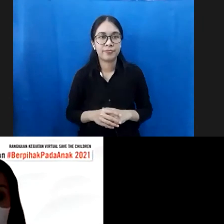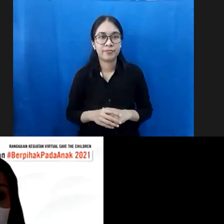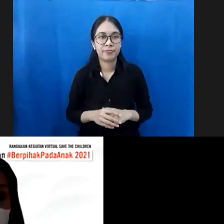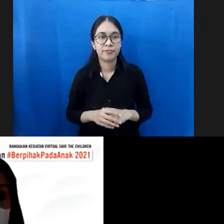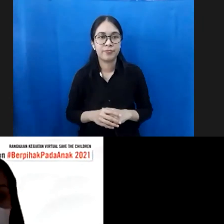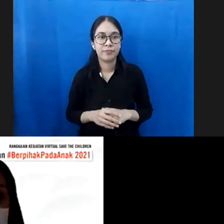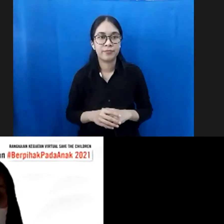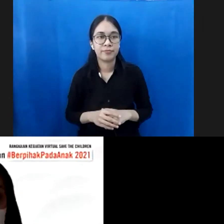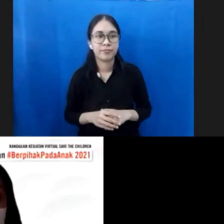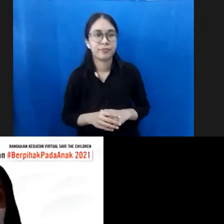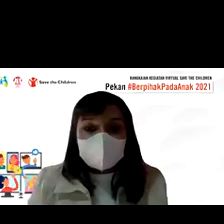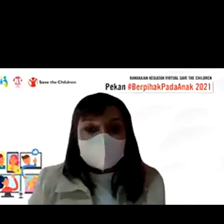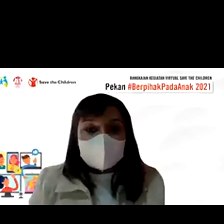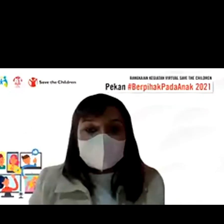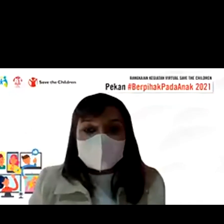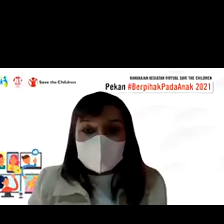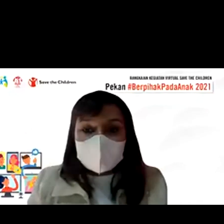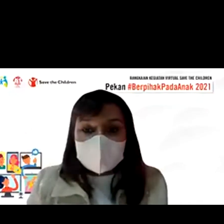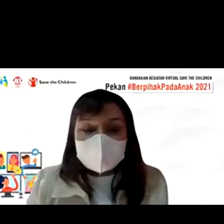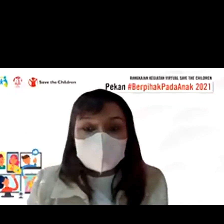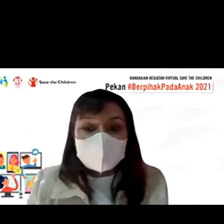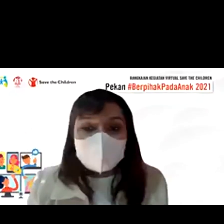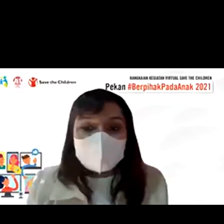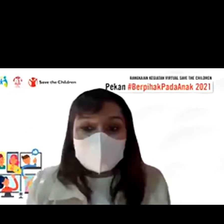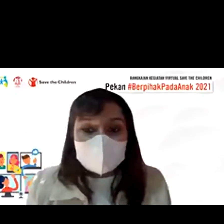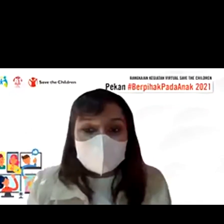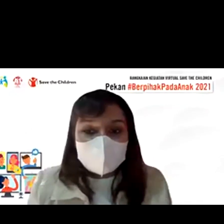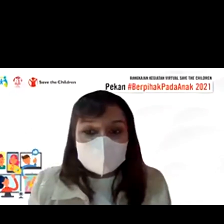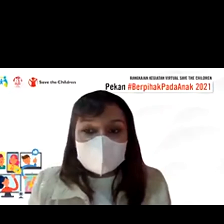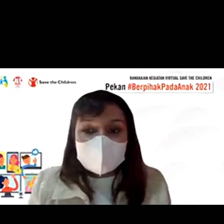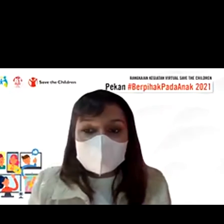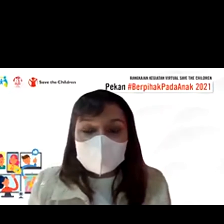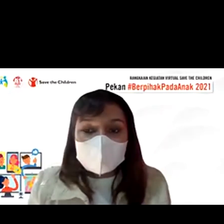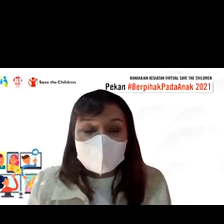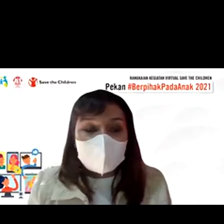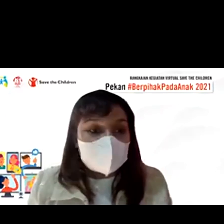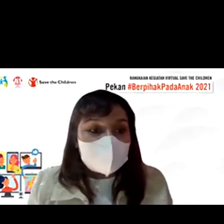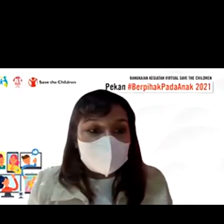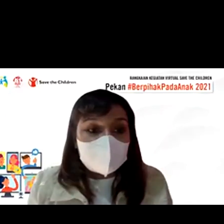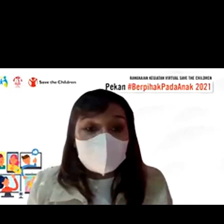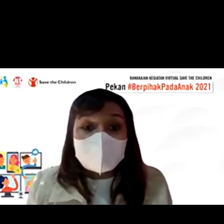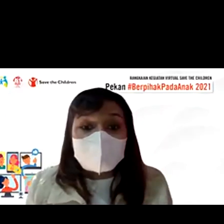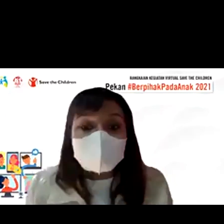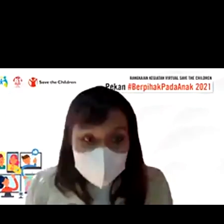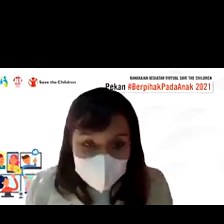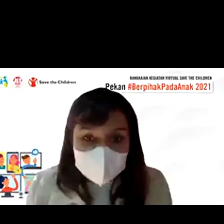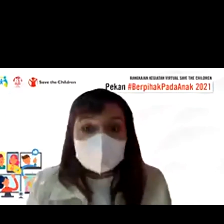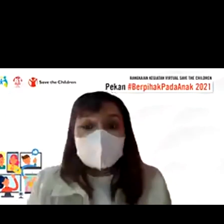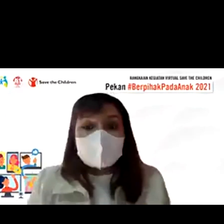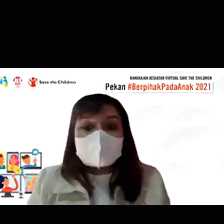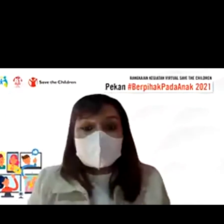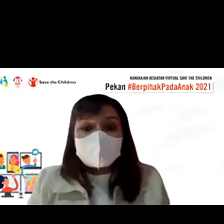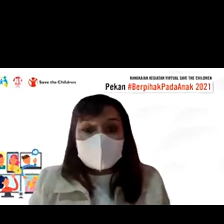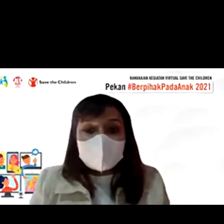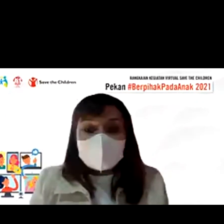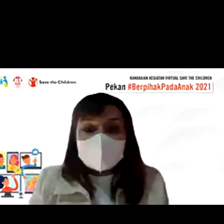baik terima kasih Pak Bonar atas paparan yang begitu informatif terkait situasi COVID-19 di Kabupaten Jumbah Barat